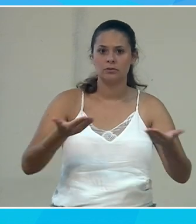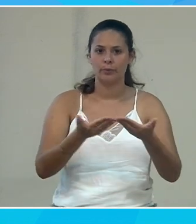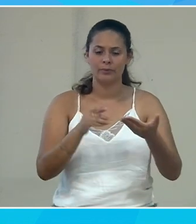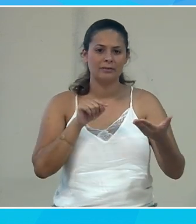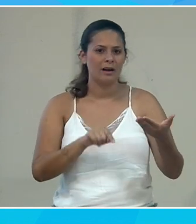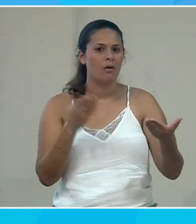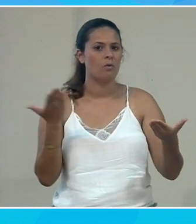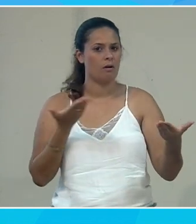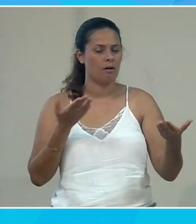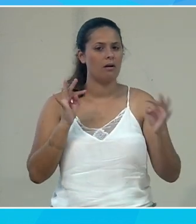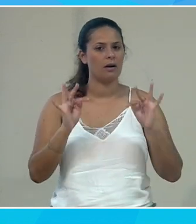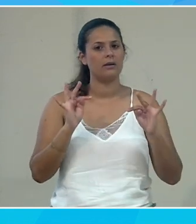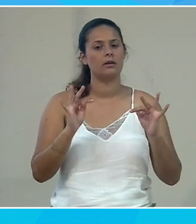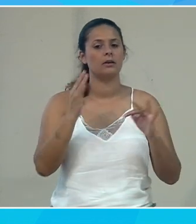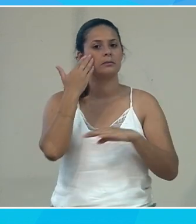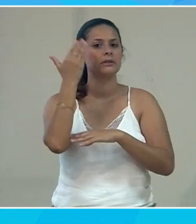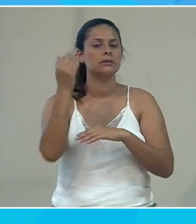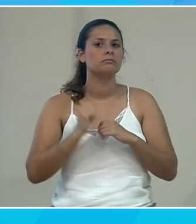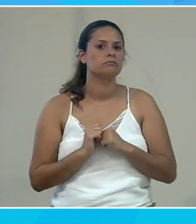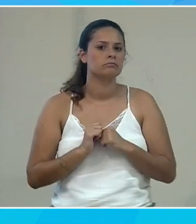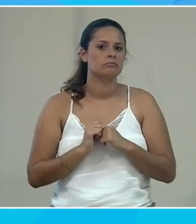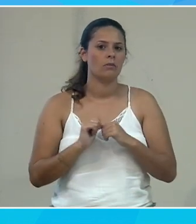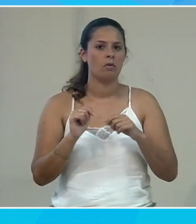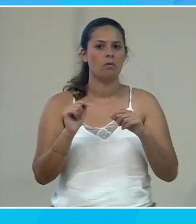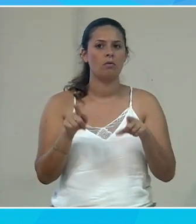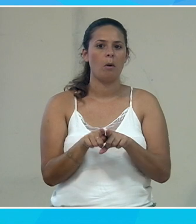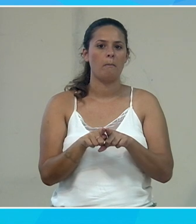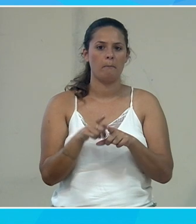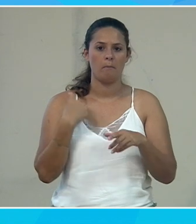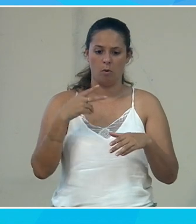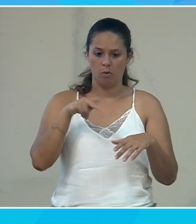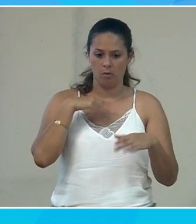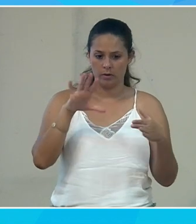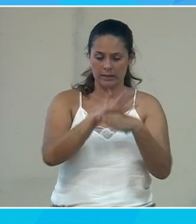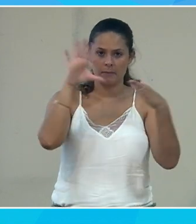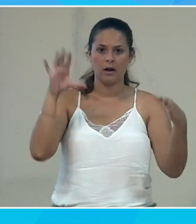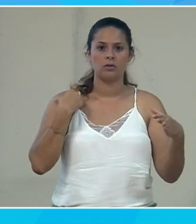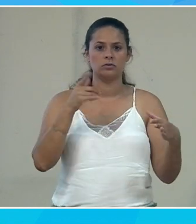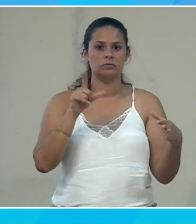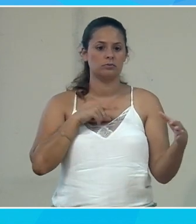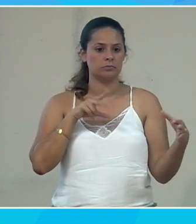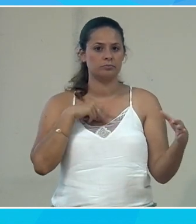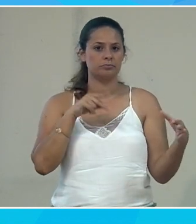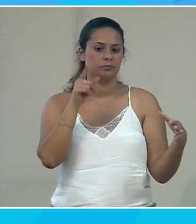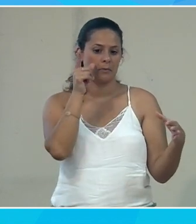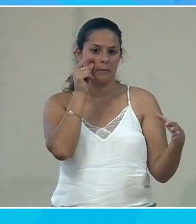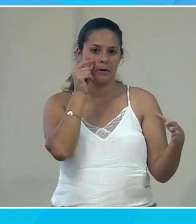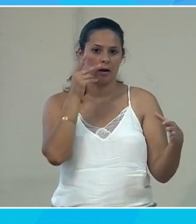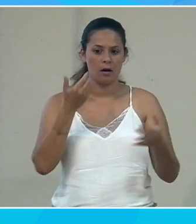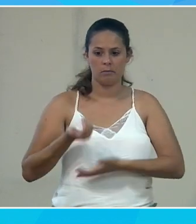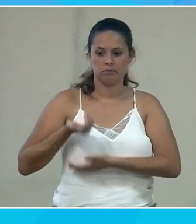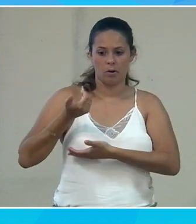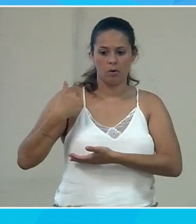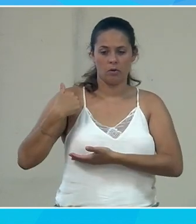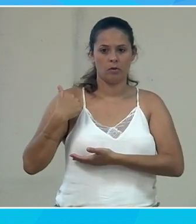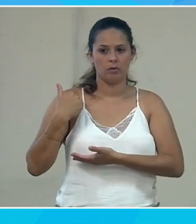situationnel, finalement, c'est, là, en l'occurrence, sur mon image, j'ai un père qui porte sa fille dans un